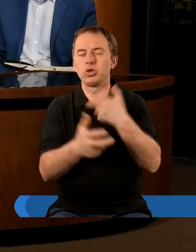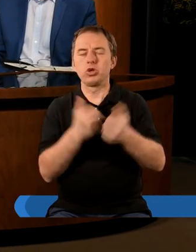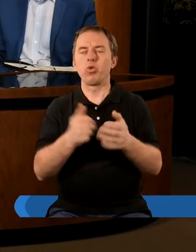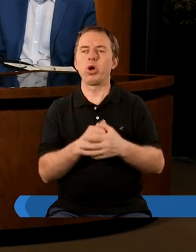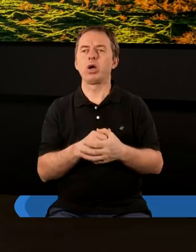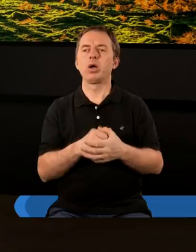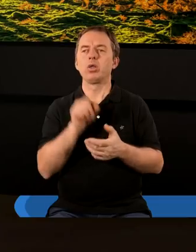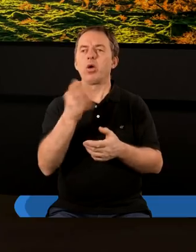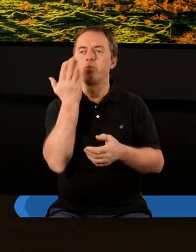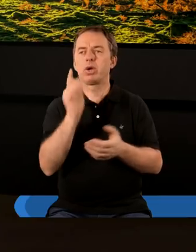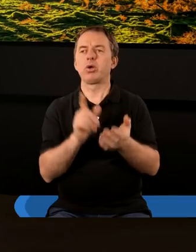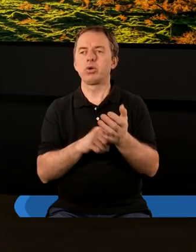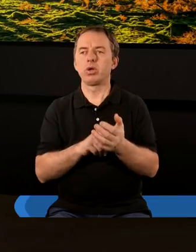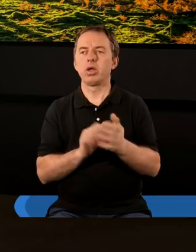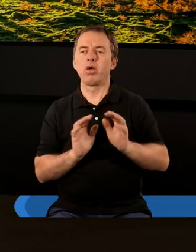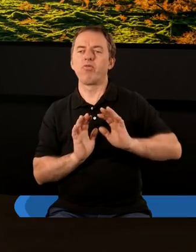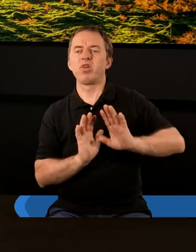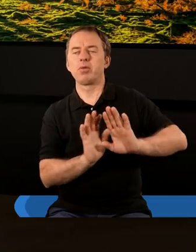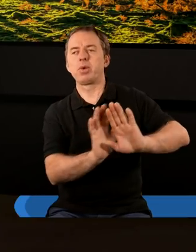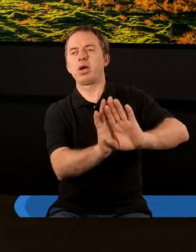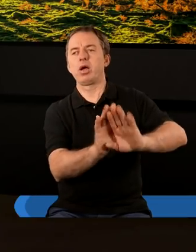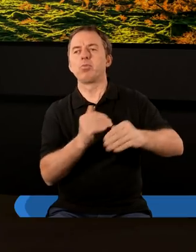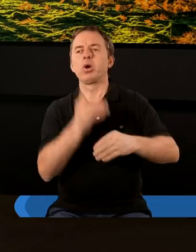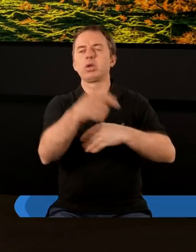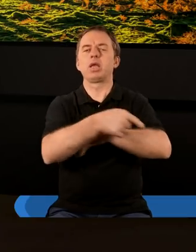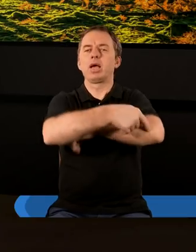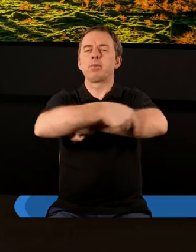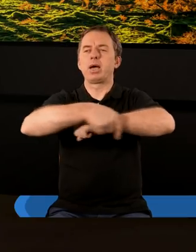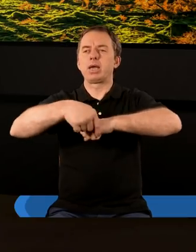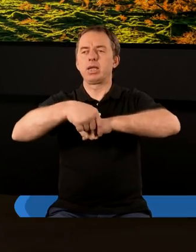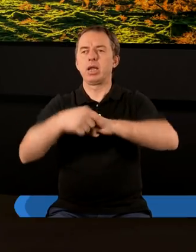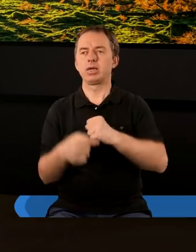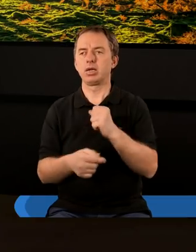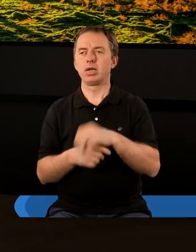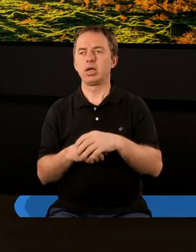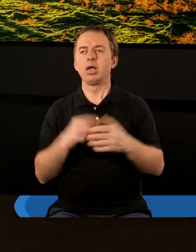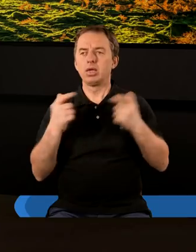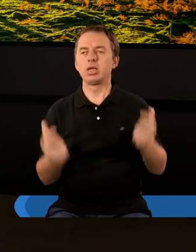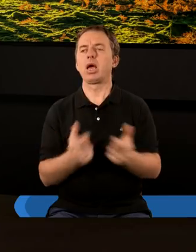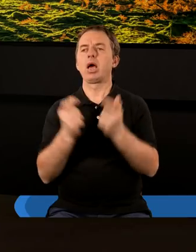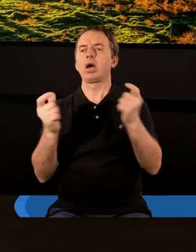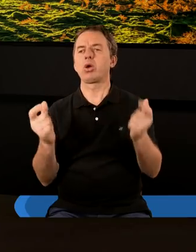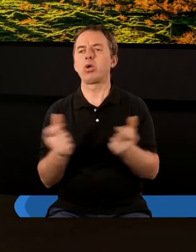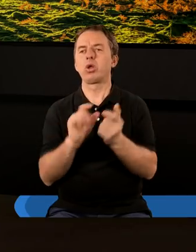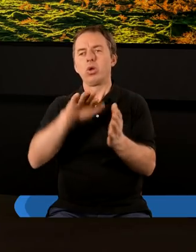Ale to bardzo często wypychało wierzących poza margines, zagrożeniem utraty